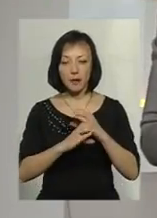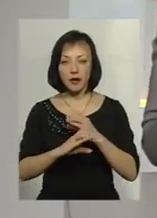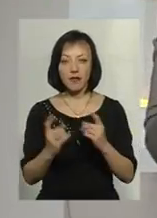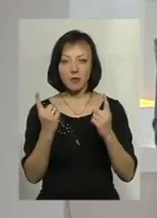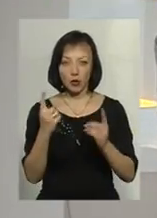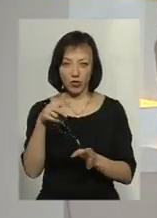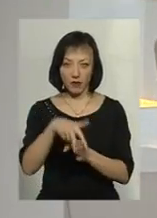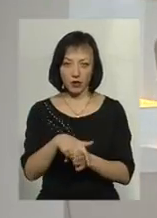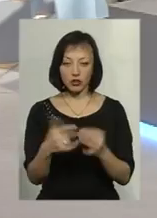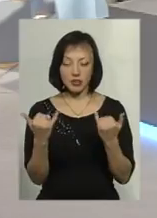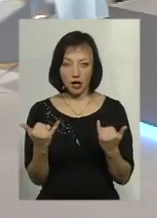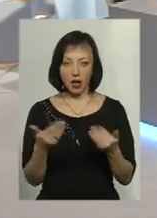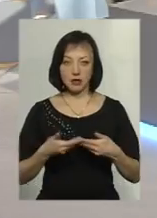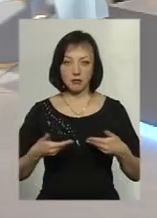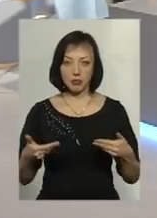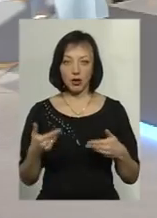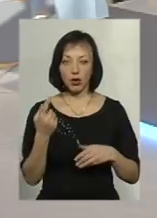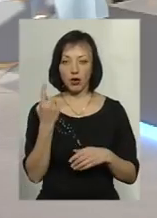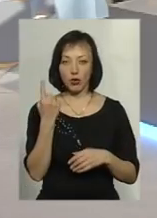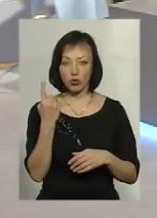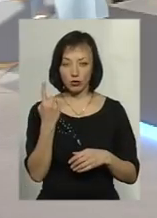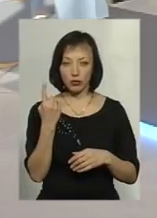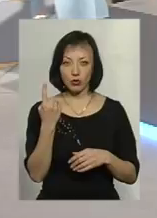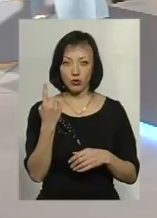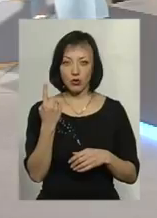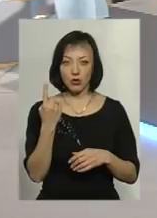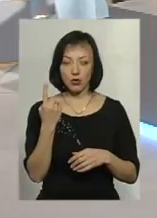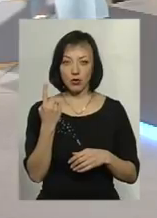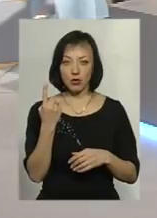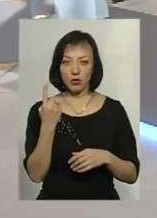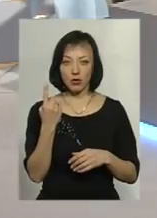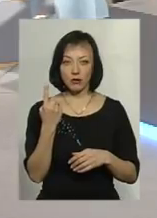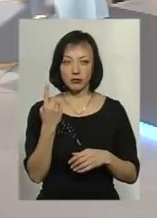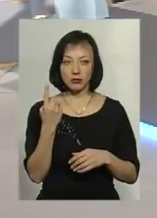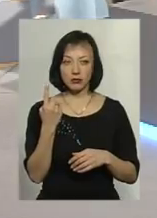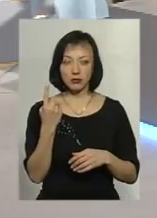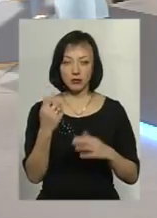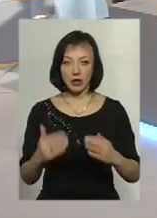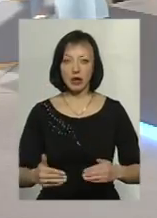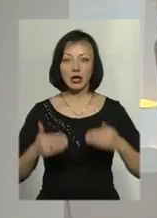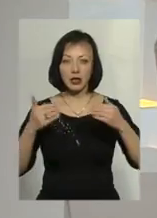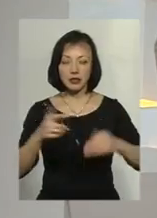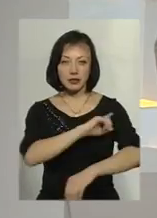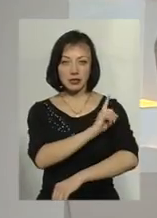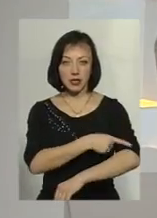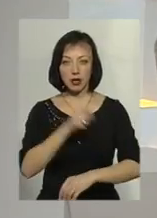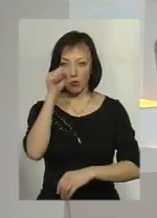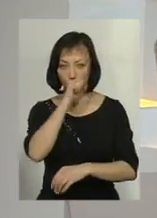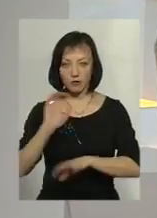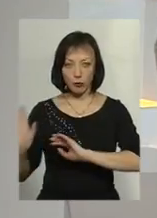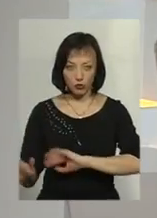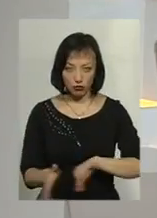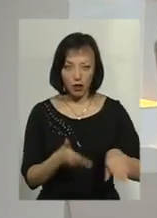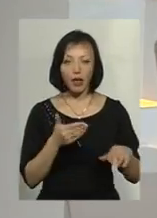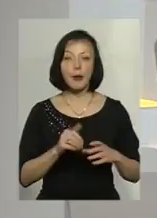навантаження? Зараз, от ми одну хвилю досить тріскучих морозів пережили.